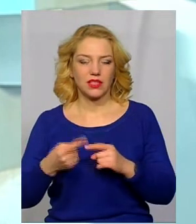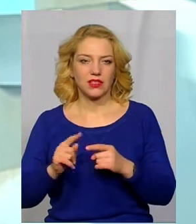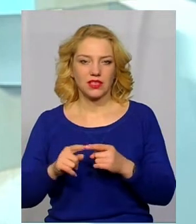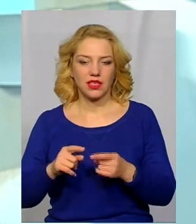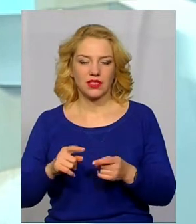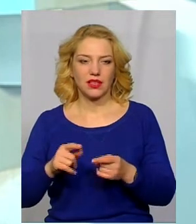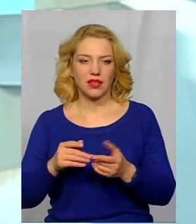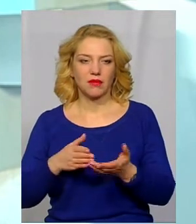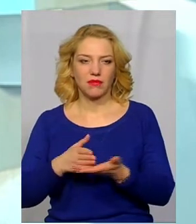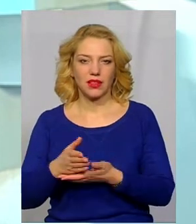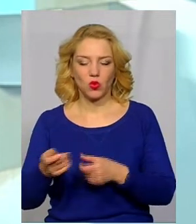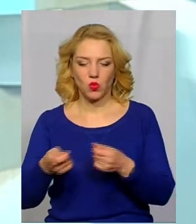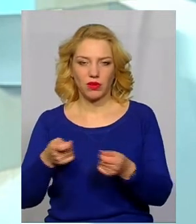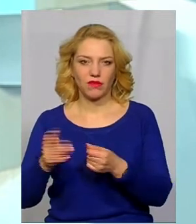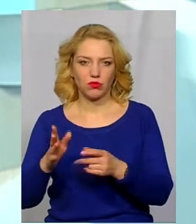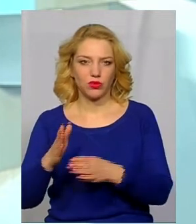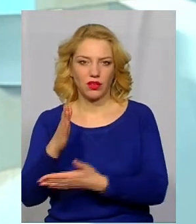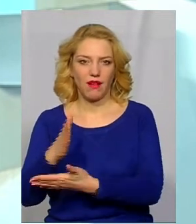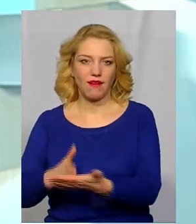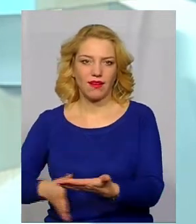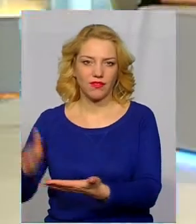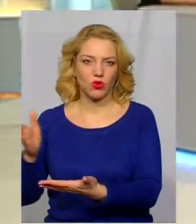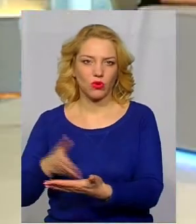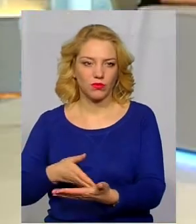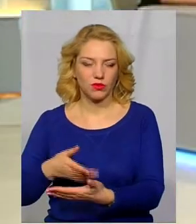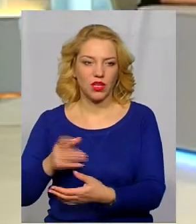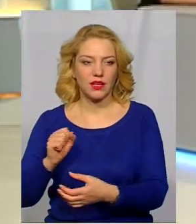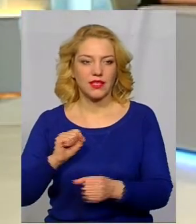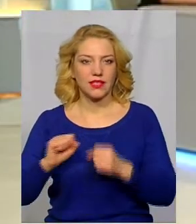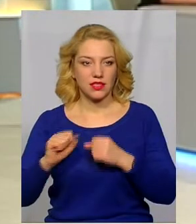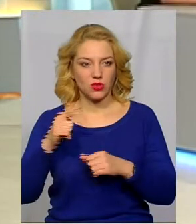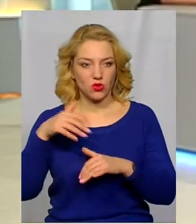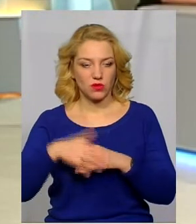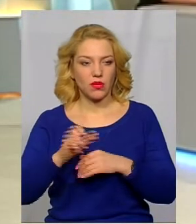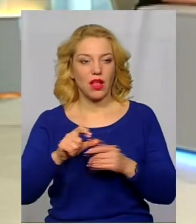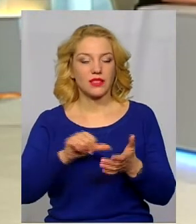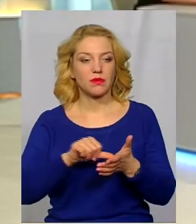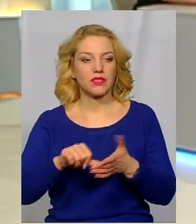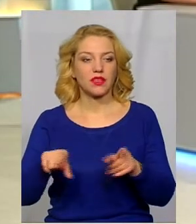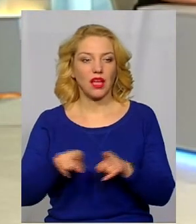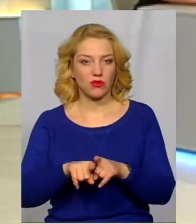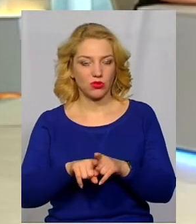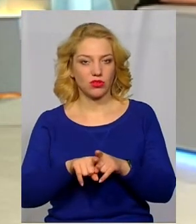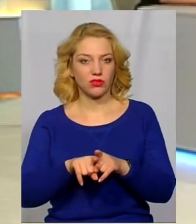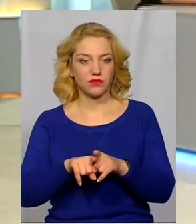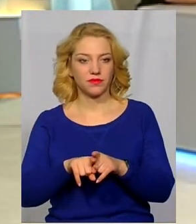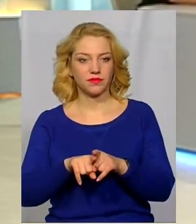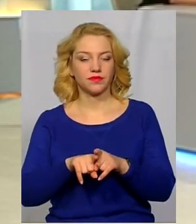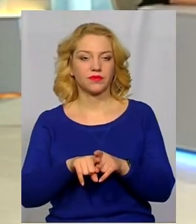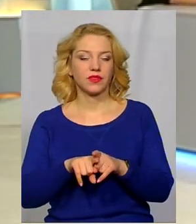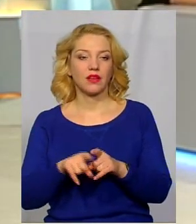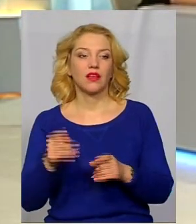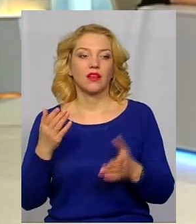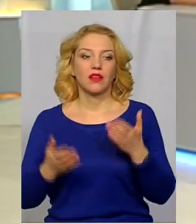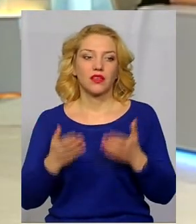підрозділ, він управління, він взагалі ліквідовується. Тоді з керівником зрозуміло. Там зі всіма працівниками, скажімо так, зрозуміло, що відбувається.